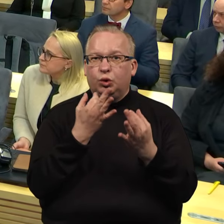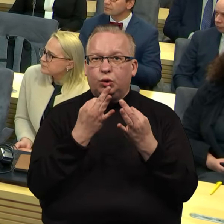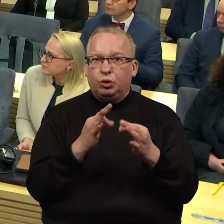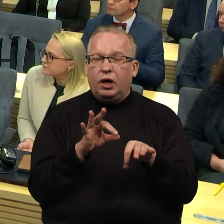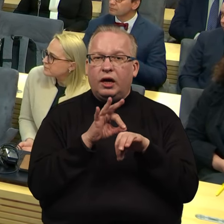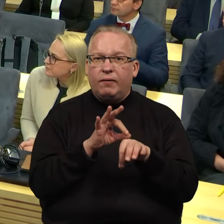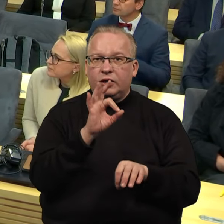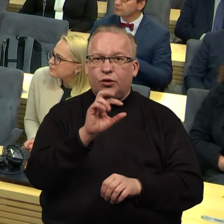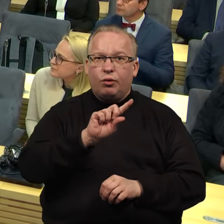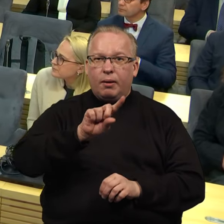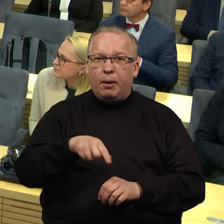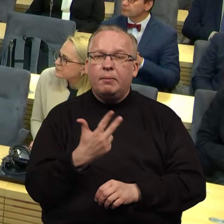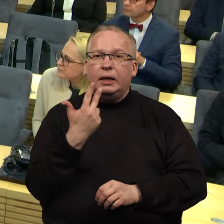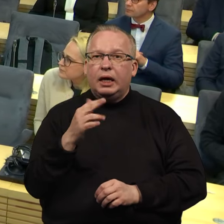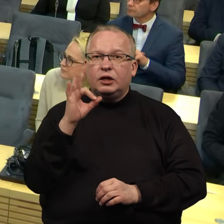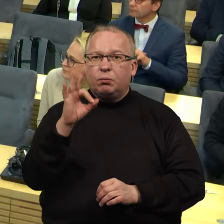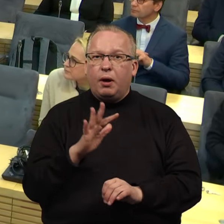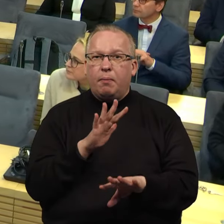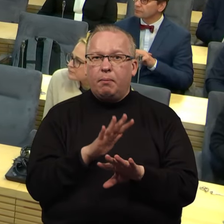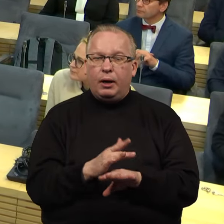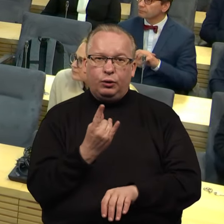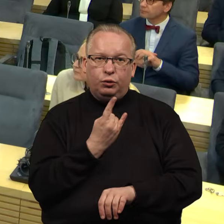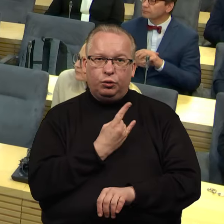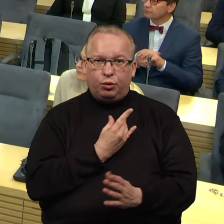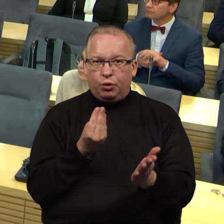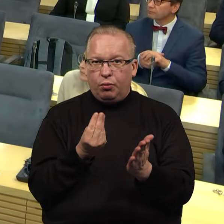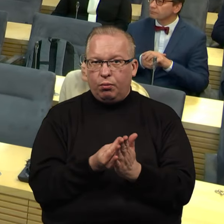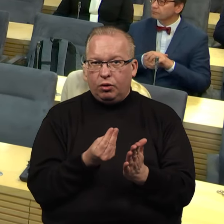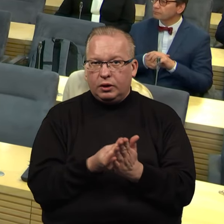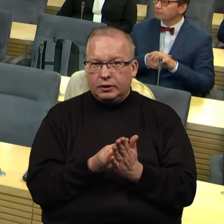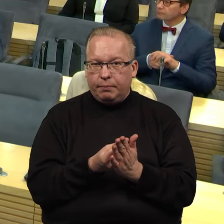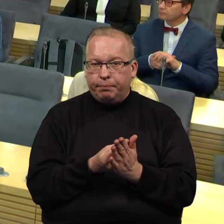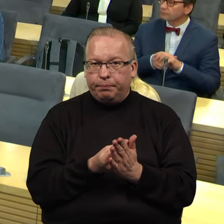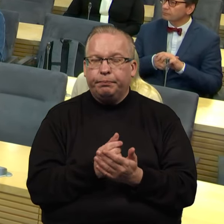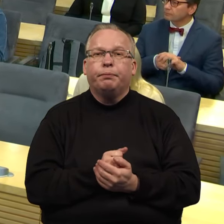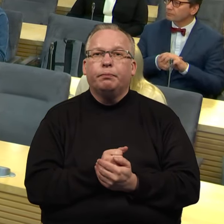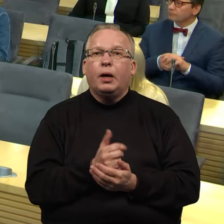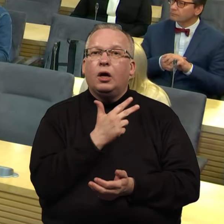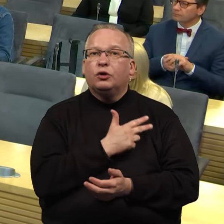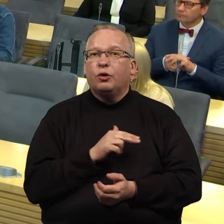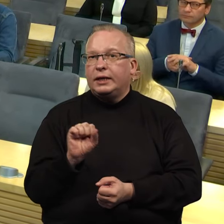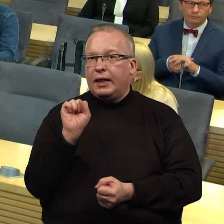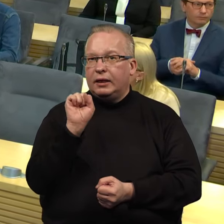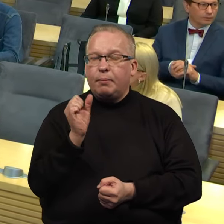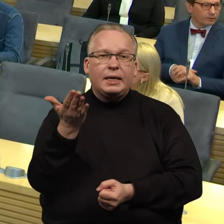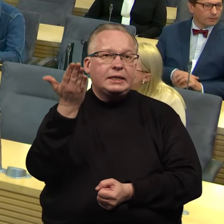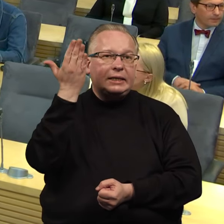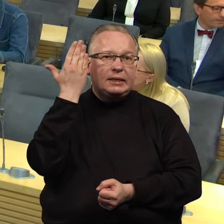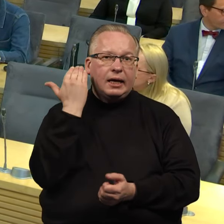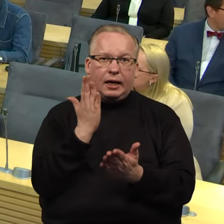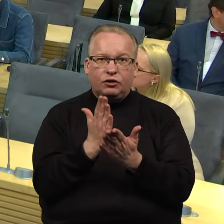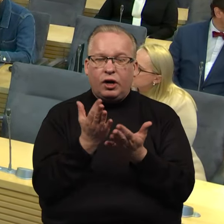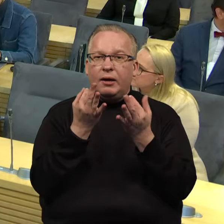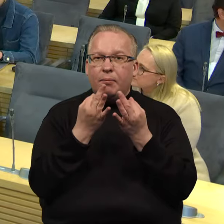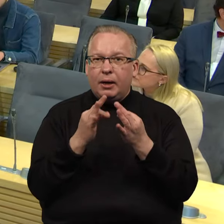,3% banko turto mokestį. Socialdemokratai jau labai senai yra pateikę savo